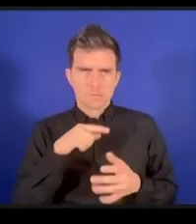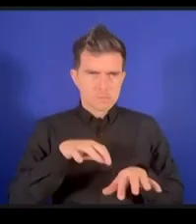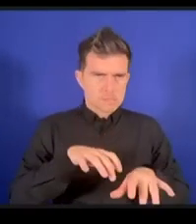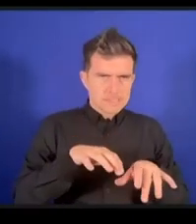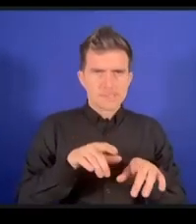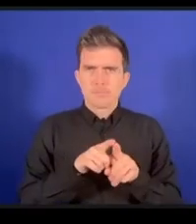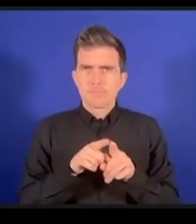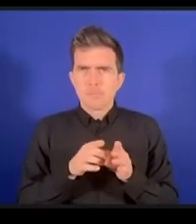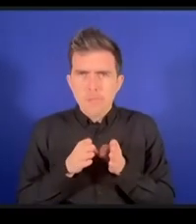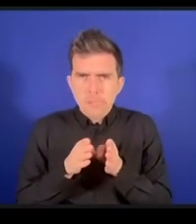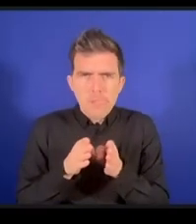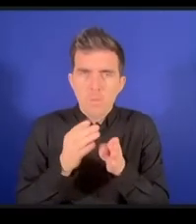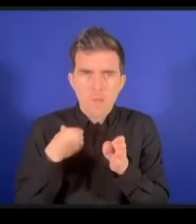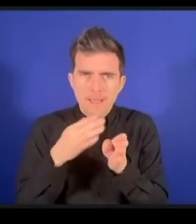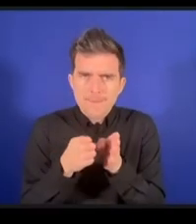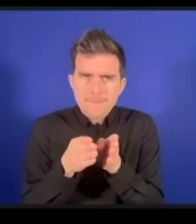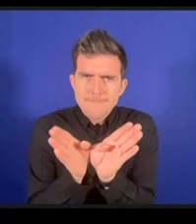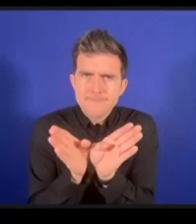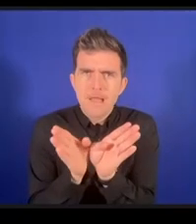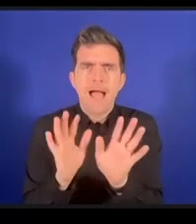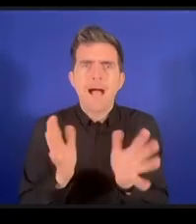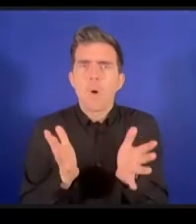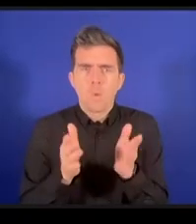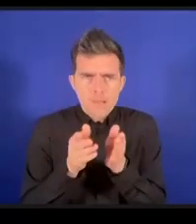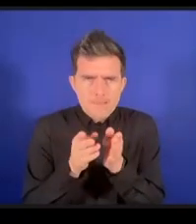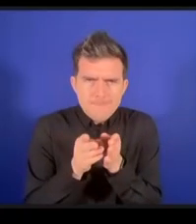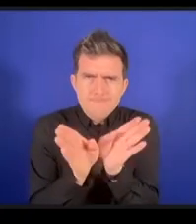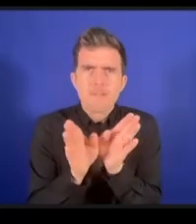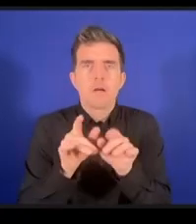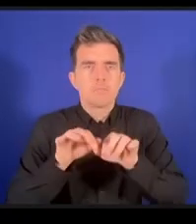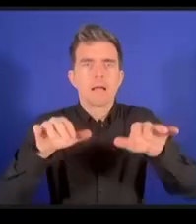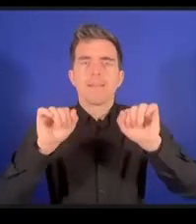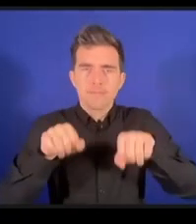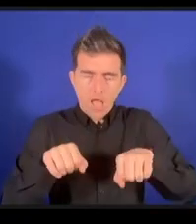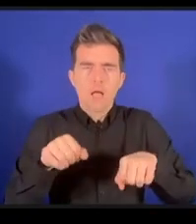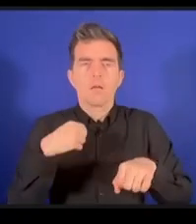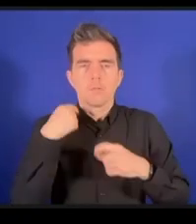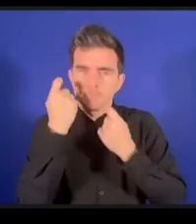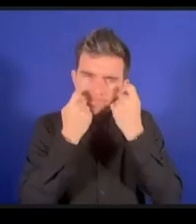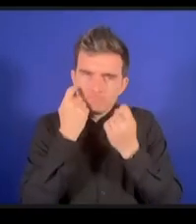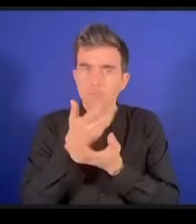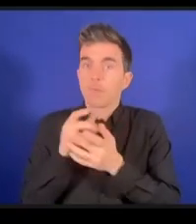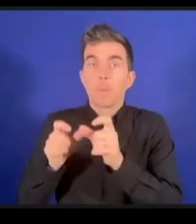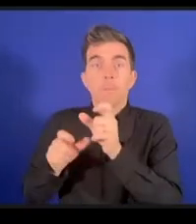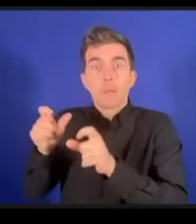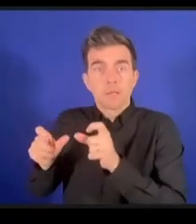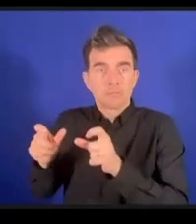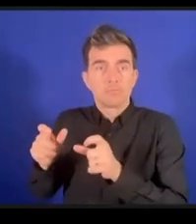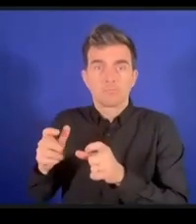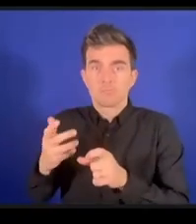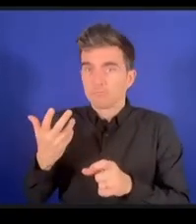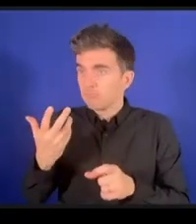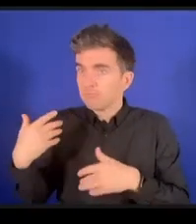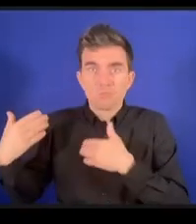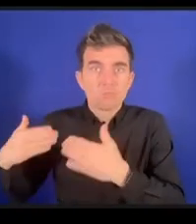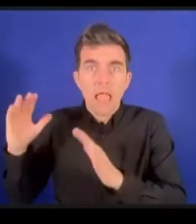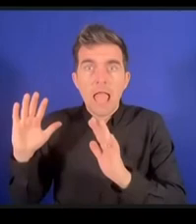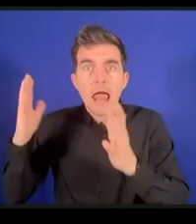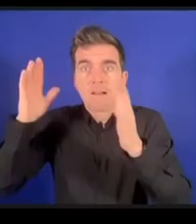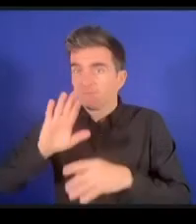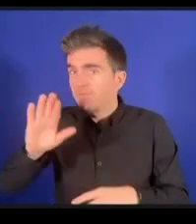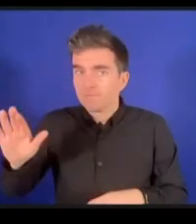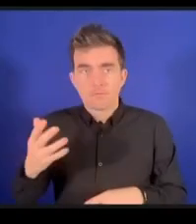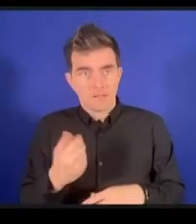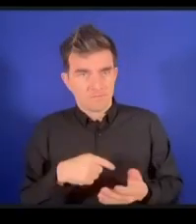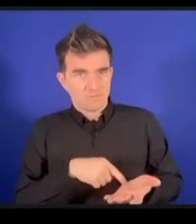このテクノロジーにインパクトを大きなインパクトを受けている人たちの話を聞くことが大事なんですそれは開発